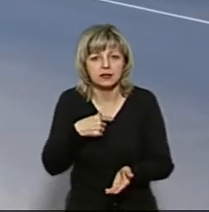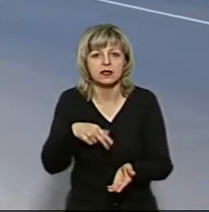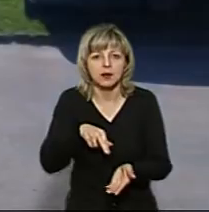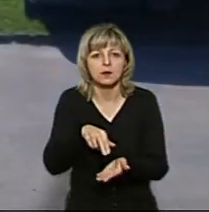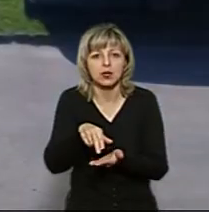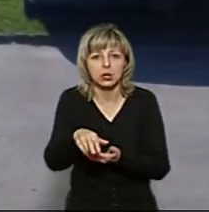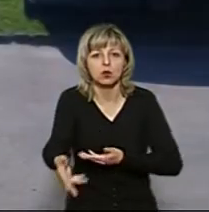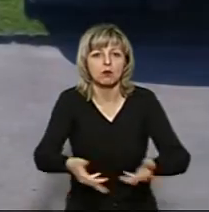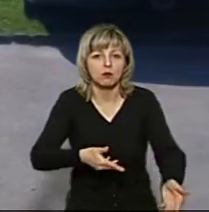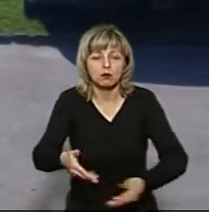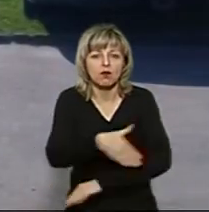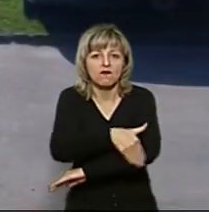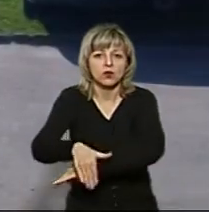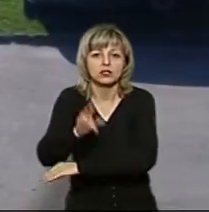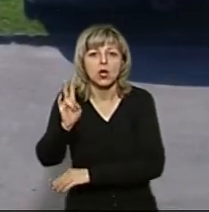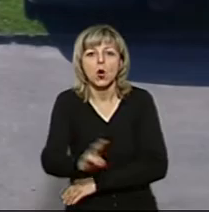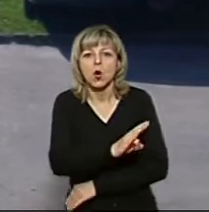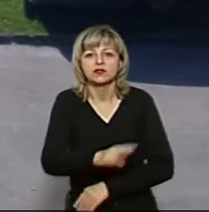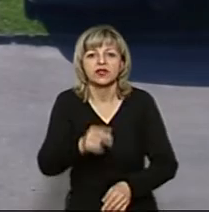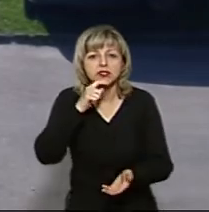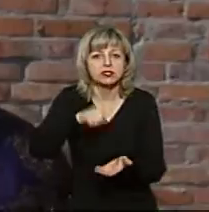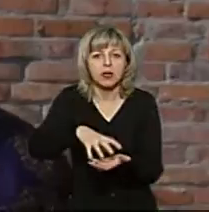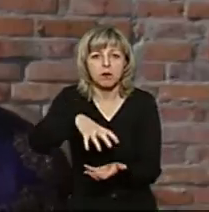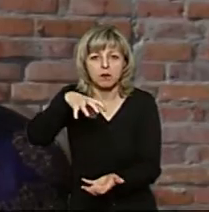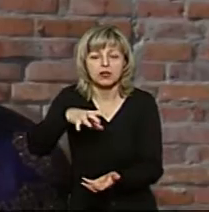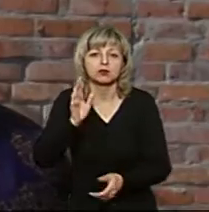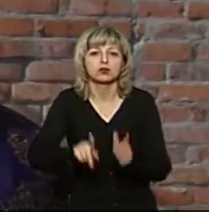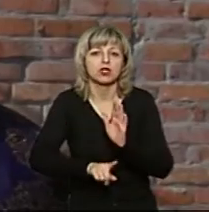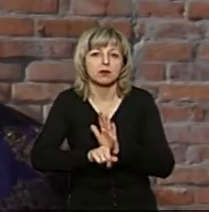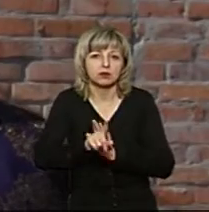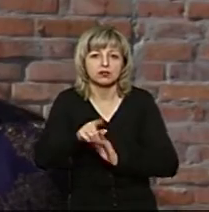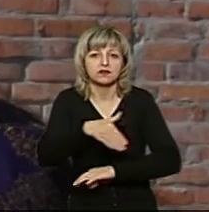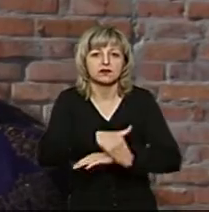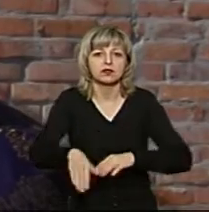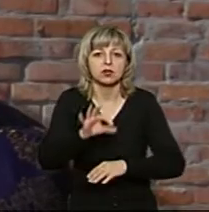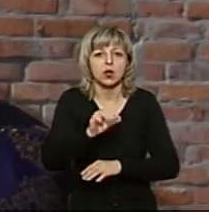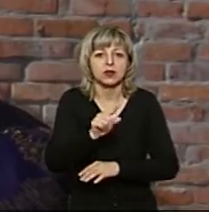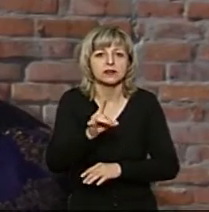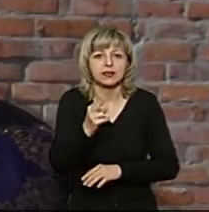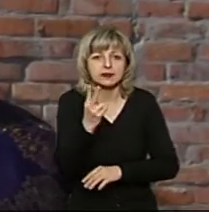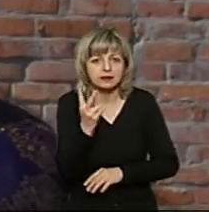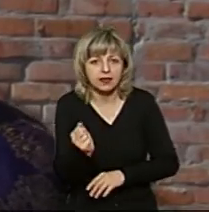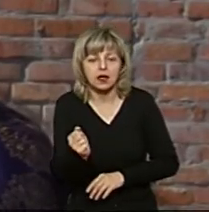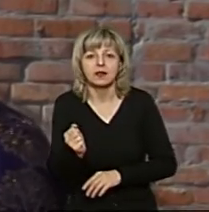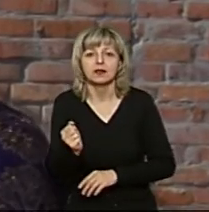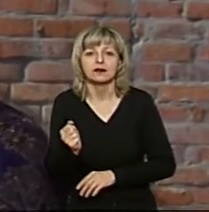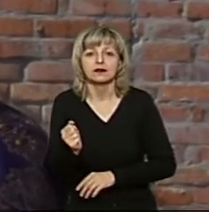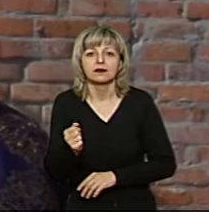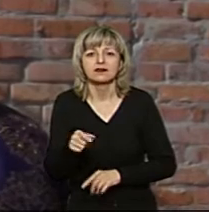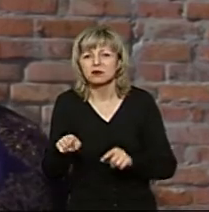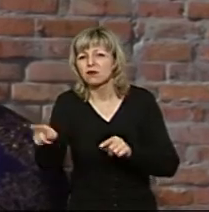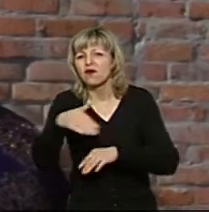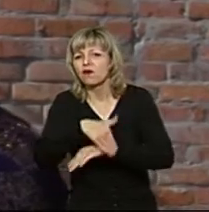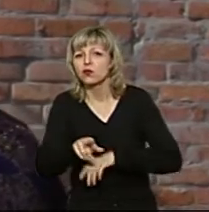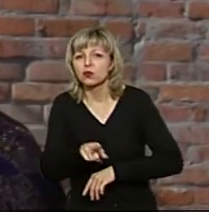по вулицях освячувати паски. Припочинатися буде з вулиці Липовецька, Озерецька, далі йдуть